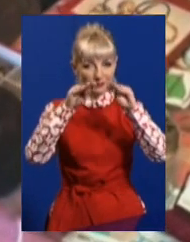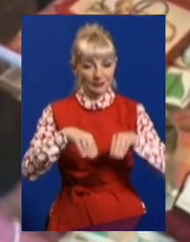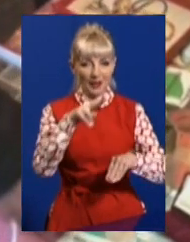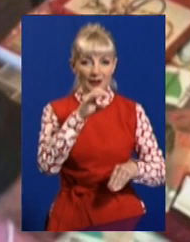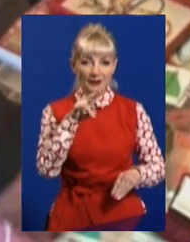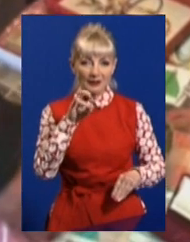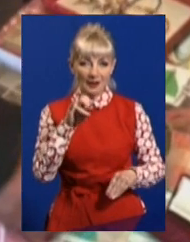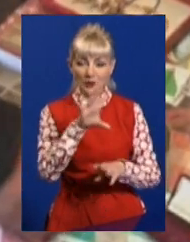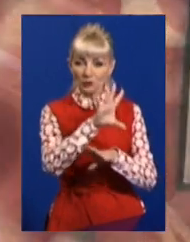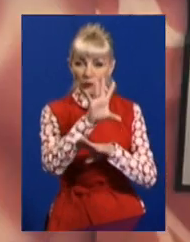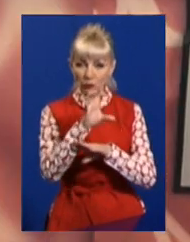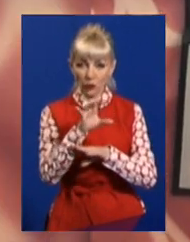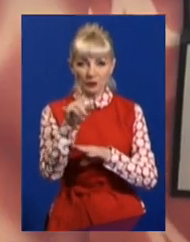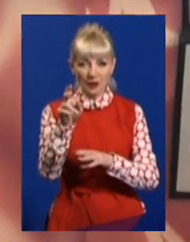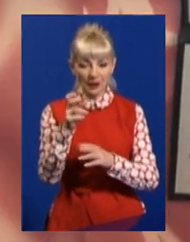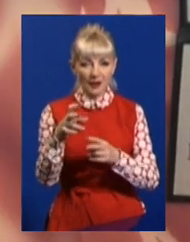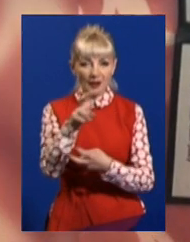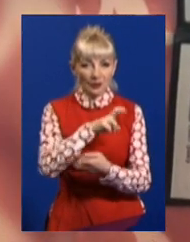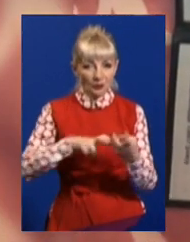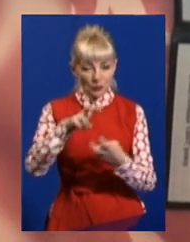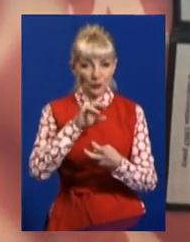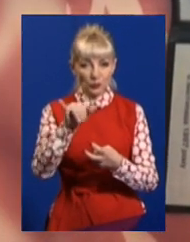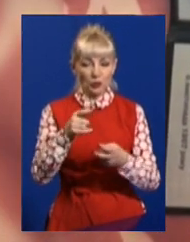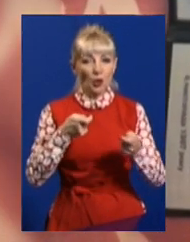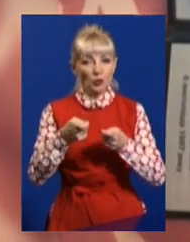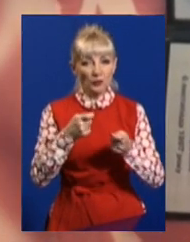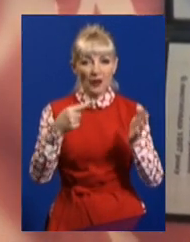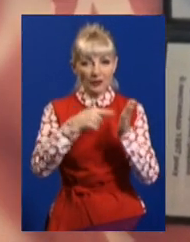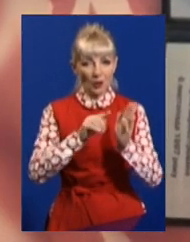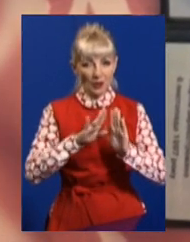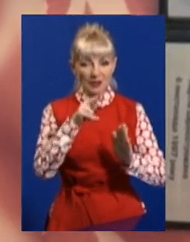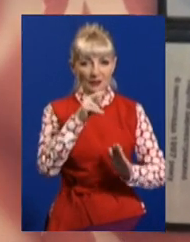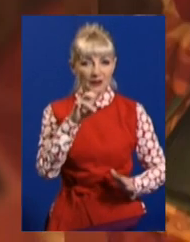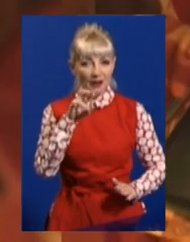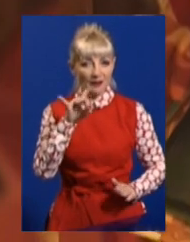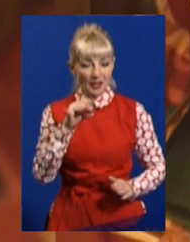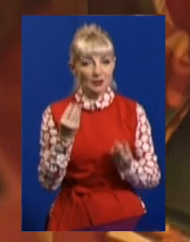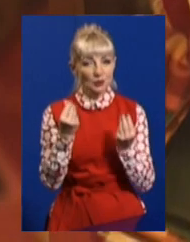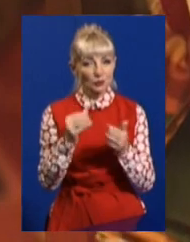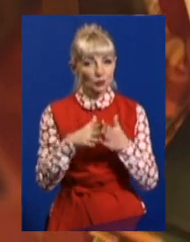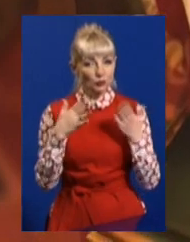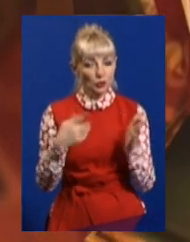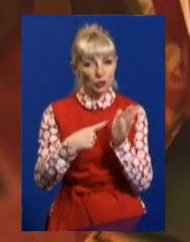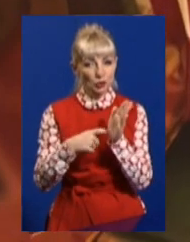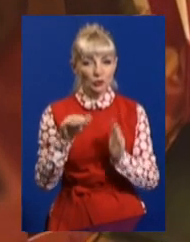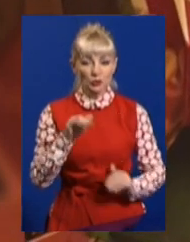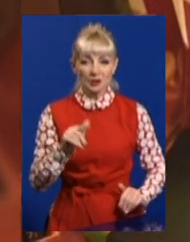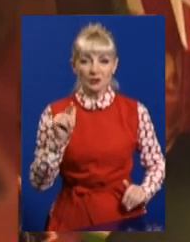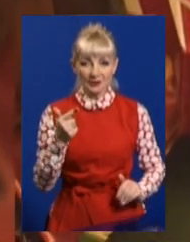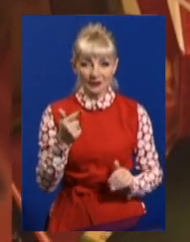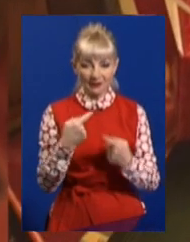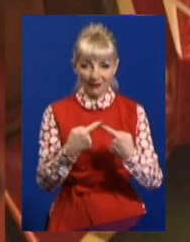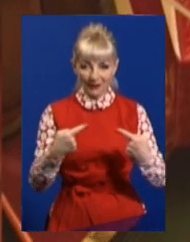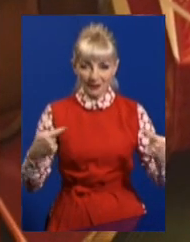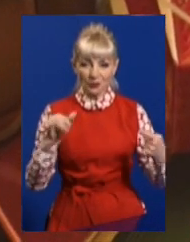березні під час обшуків у посадовиці. За версією слідства, чиновниця не вказала у декларації коштовності вартістю більше ніж 600 тисяч гривень.